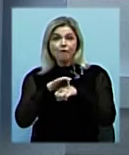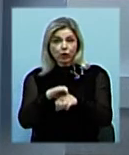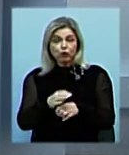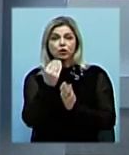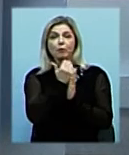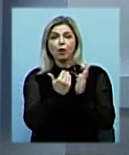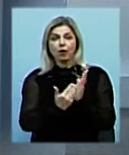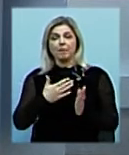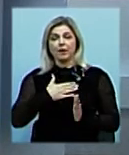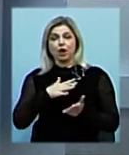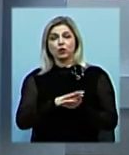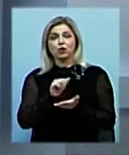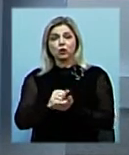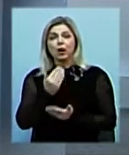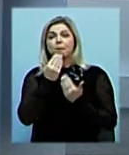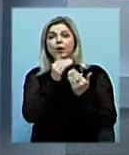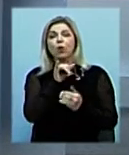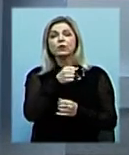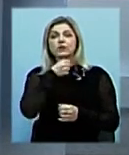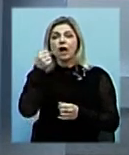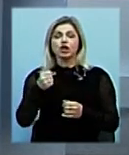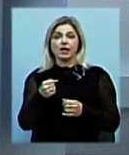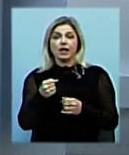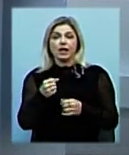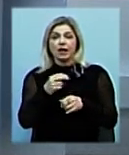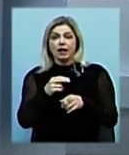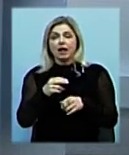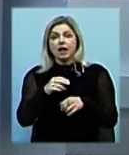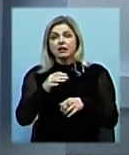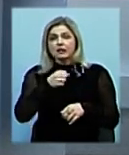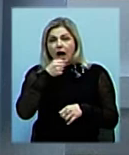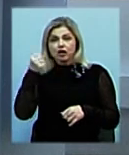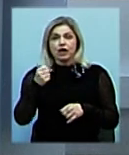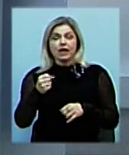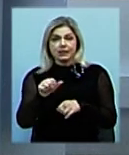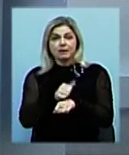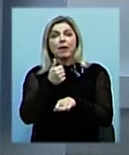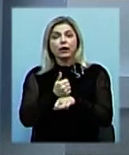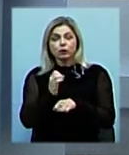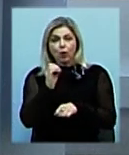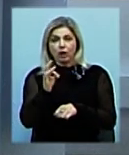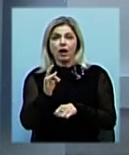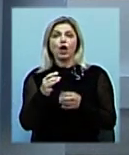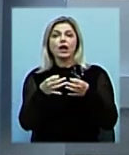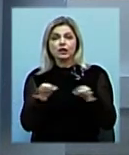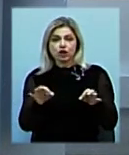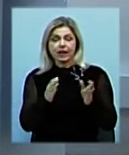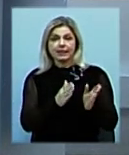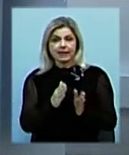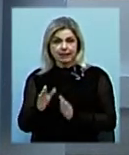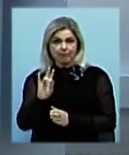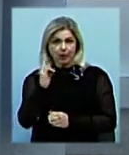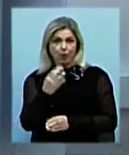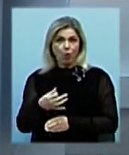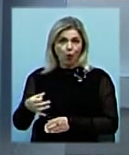Терашевська дізнаватиметься у старшого інспектора дозвільної системи головного управління національної поліції у Миколаївській області Юрія